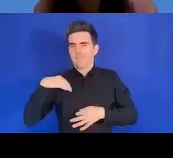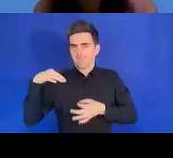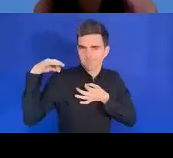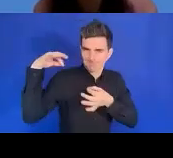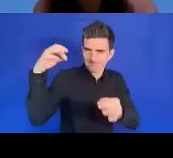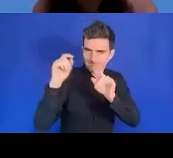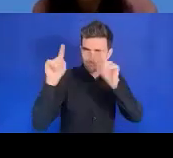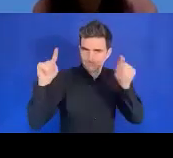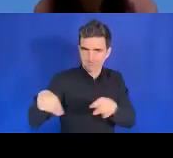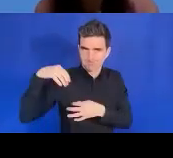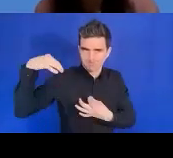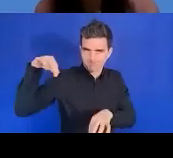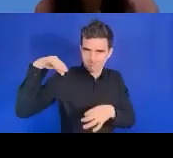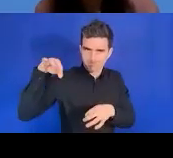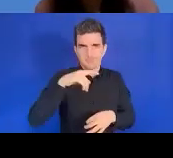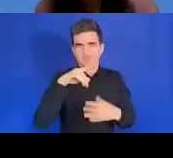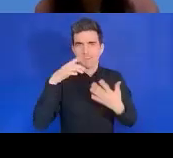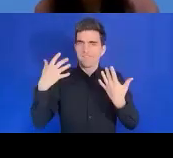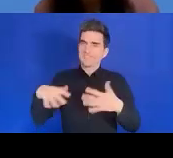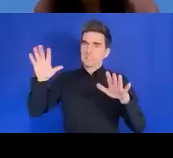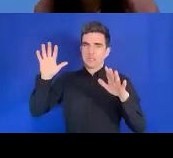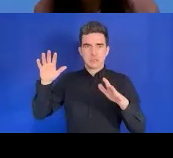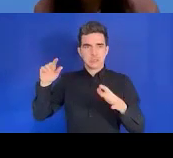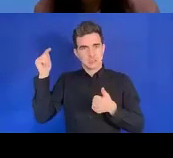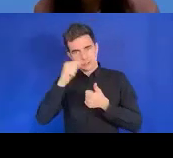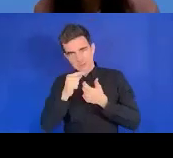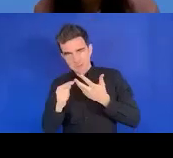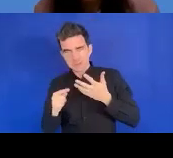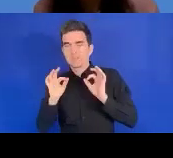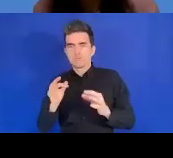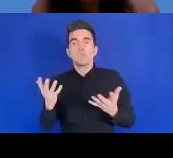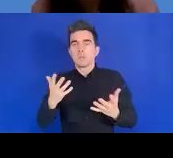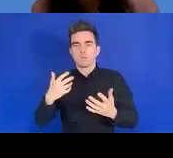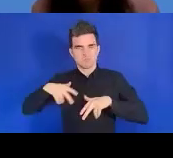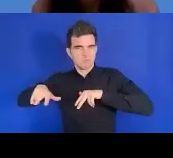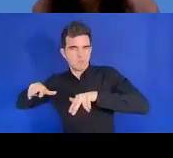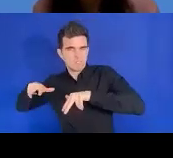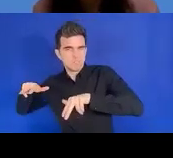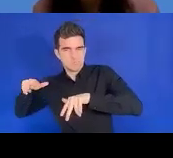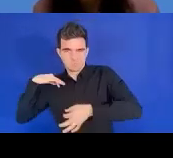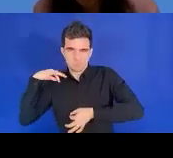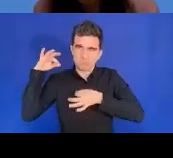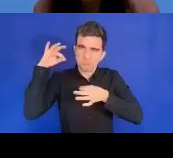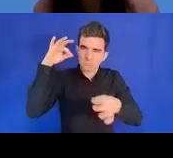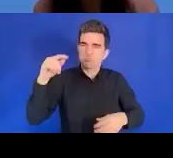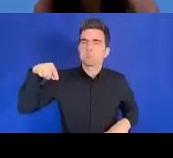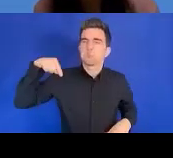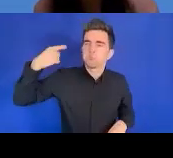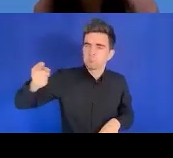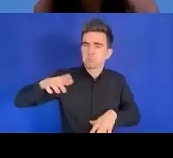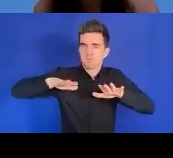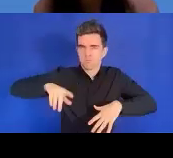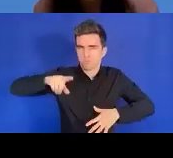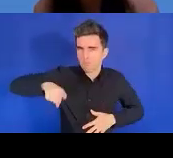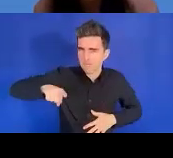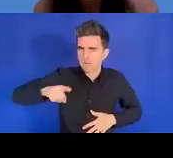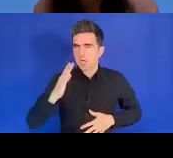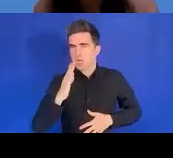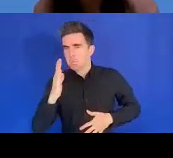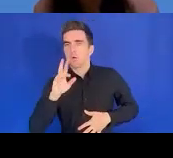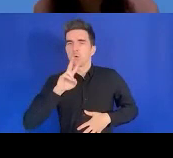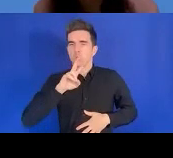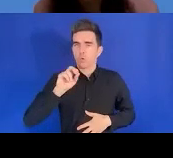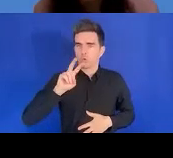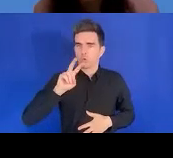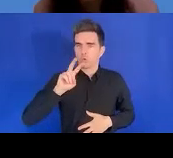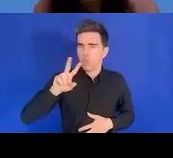certificats venant de l'organisateur d'ici la mi-novembre 2023. Nous voulons également nous assurer que vous